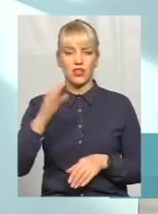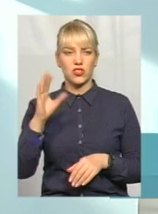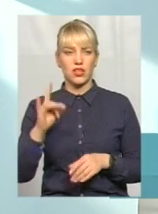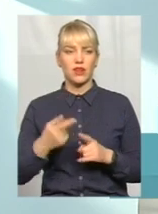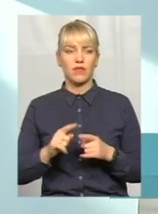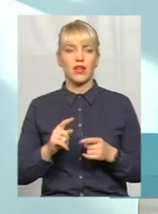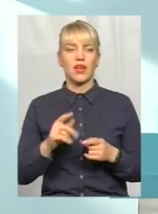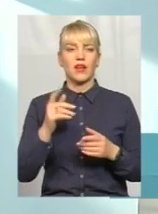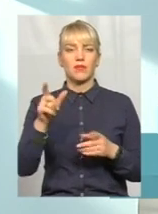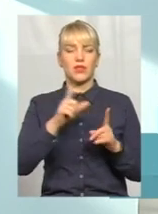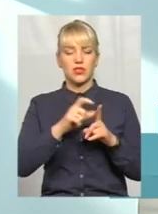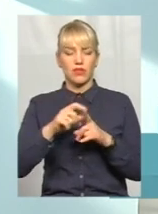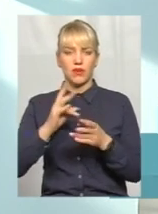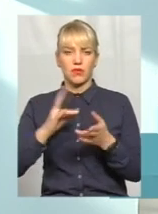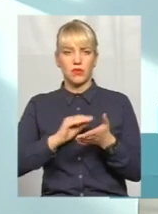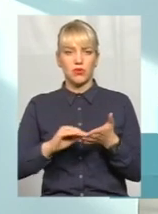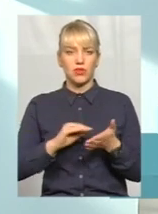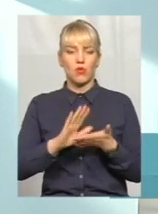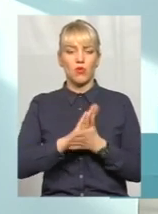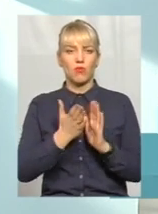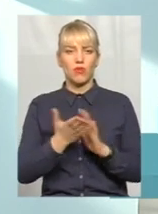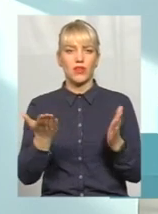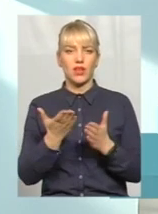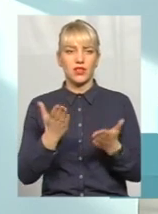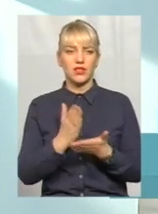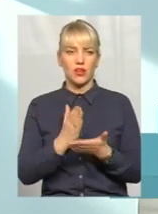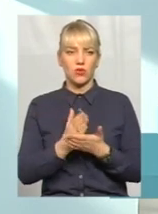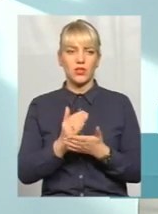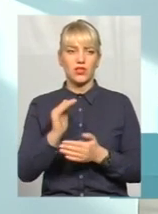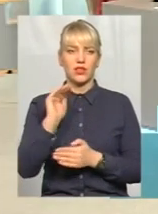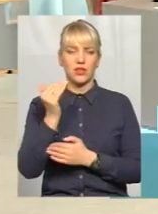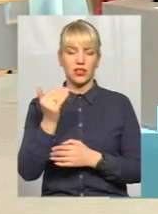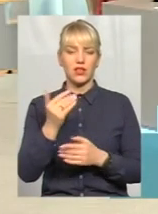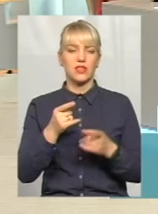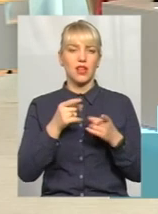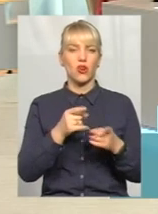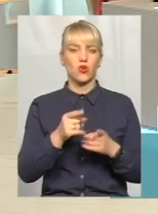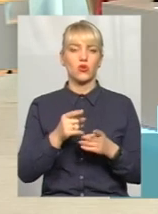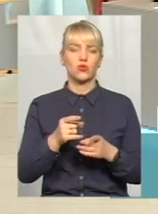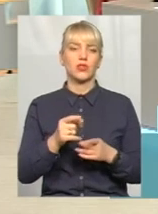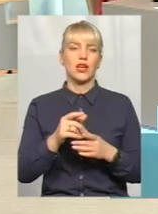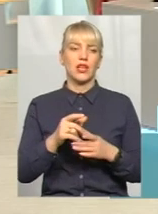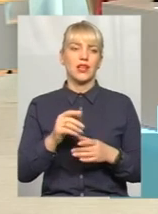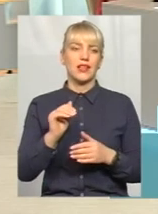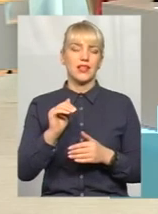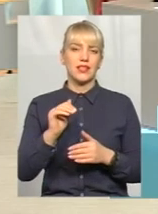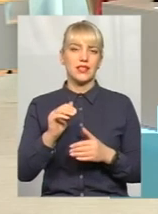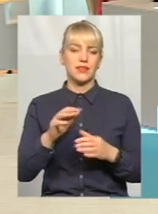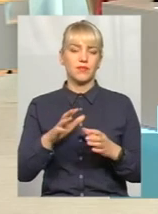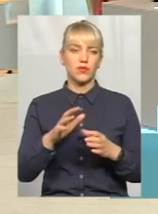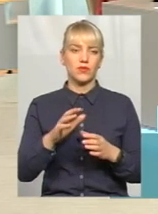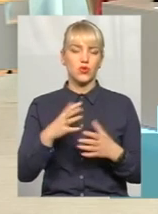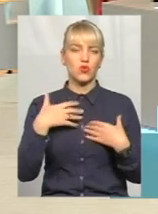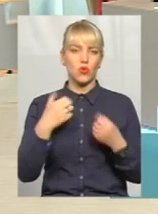умови, в яких знаходиться дитина, загрожують життю і здоров'ю. Оця фраза для нас є ключова. Але ви